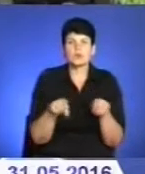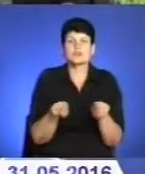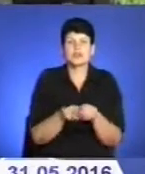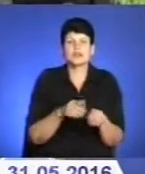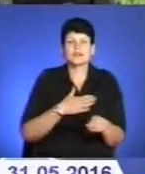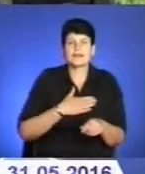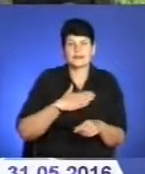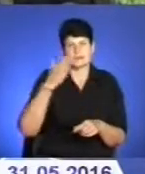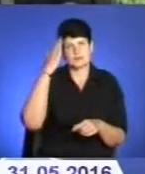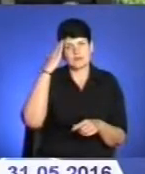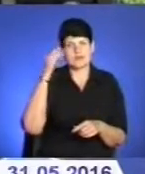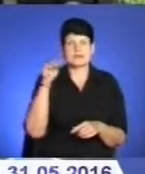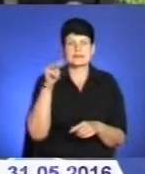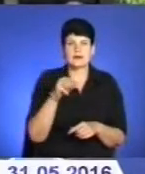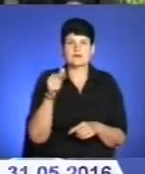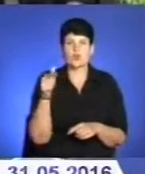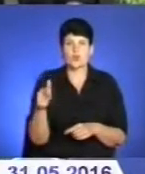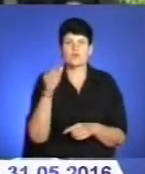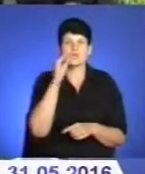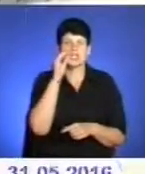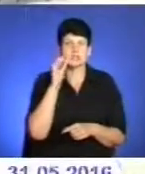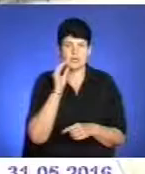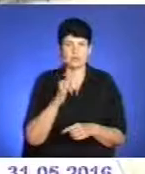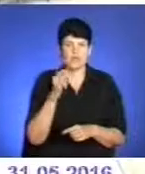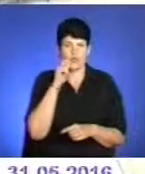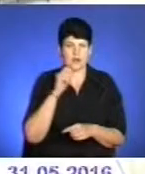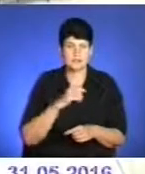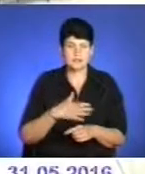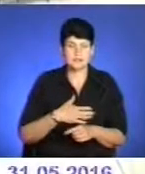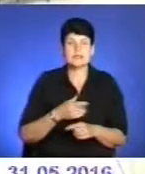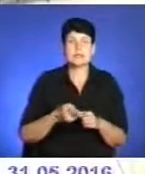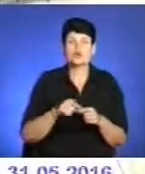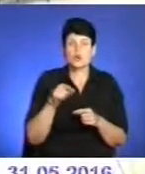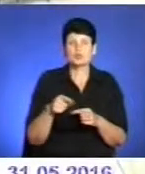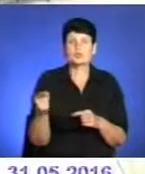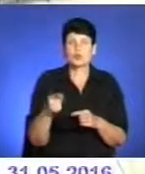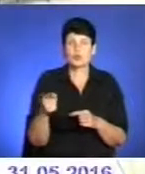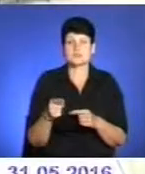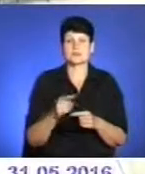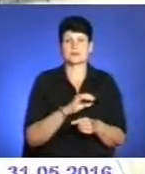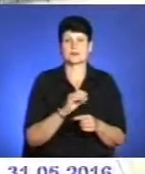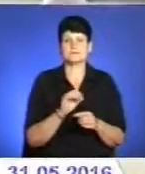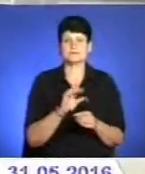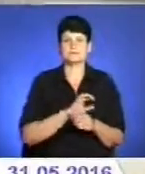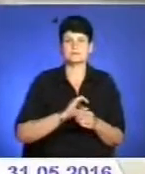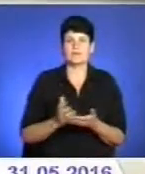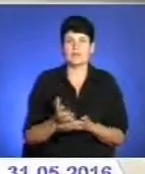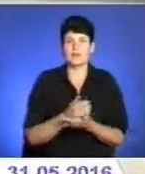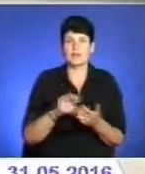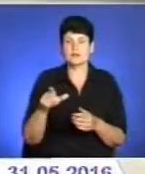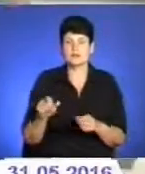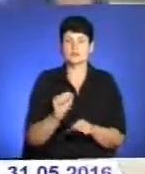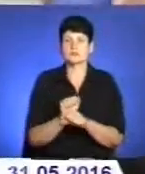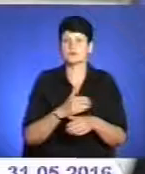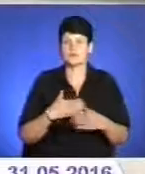світову культуру, літературу, філософію і